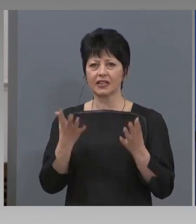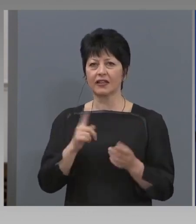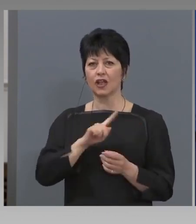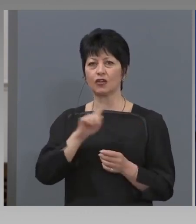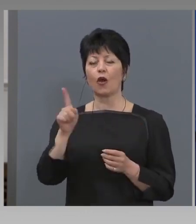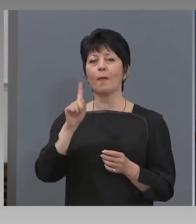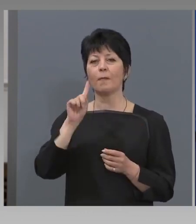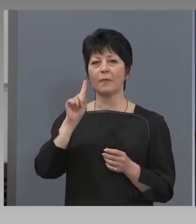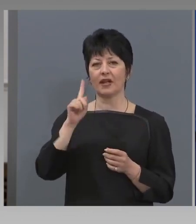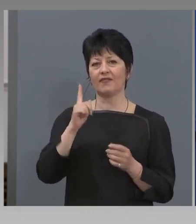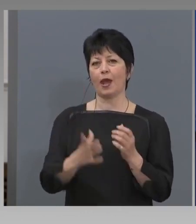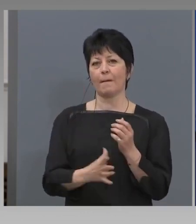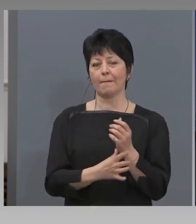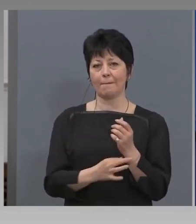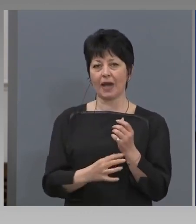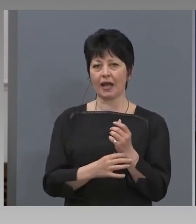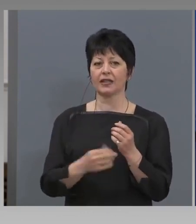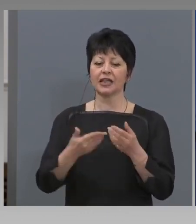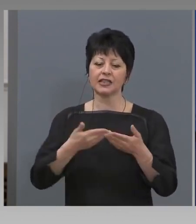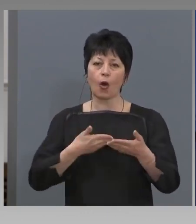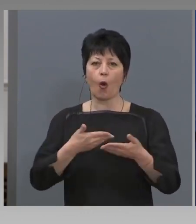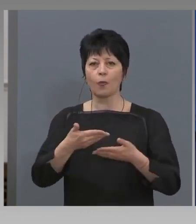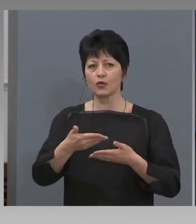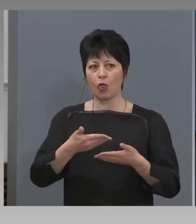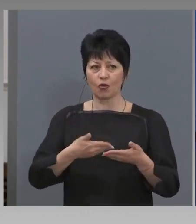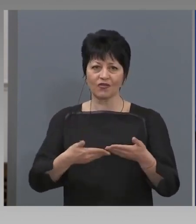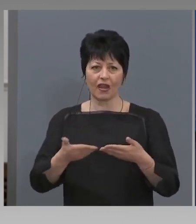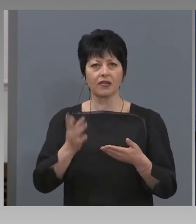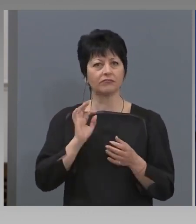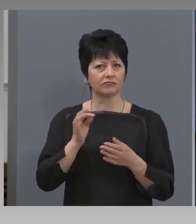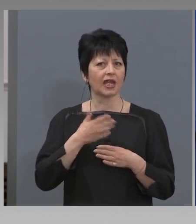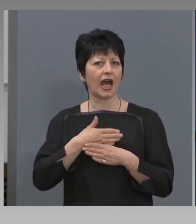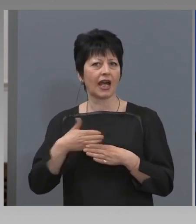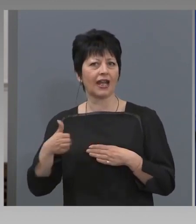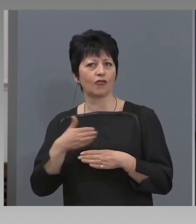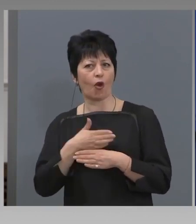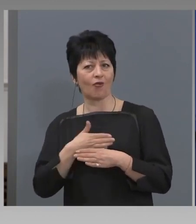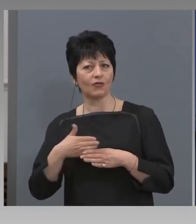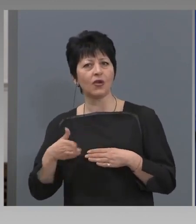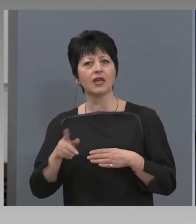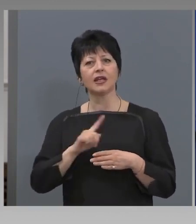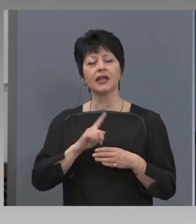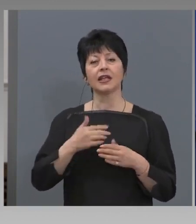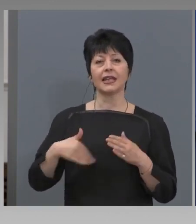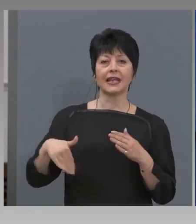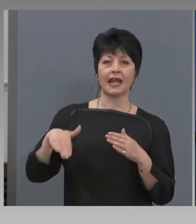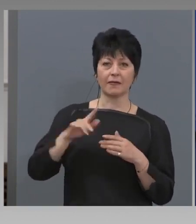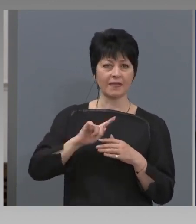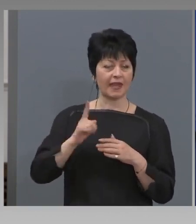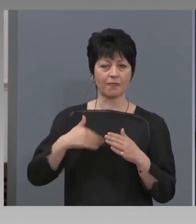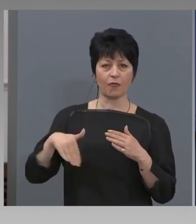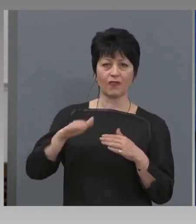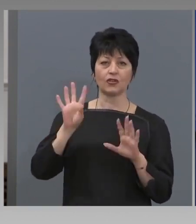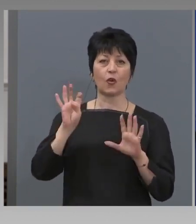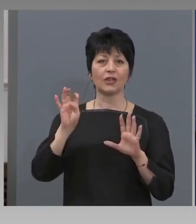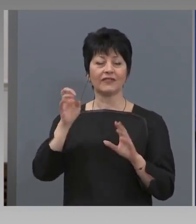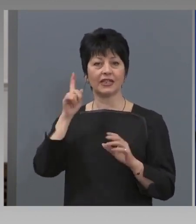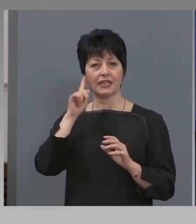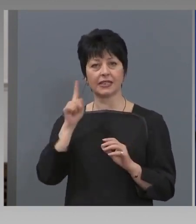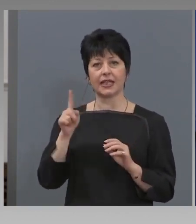1 марта и са били обслужвани редовно или с най-много 90 дни просрочие